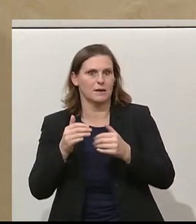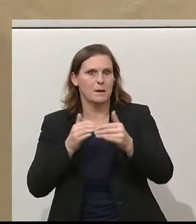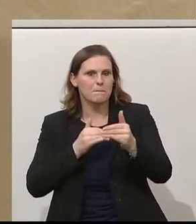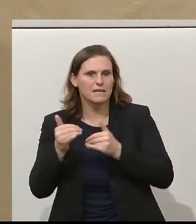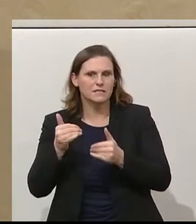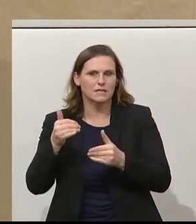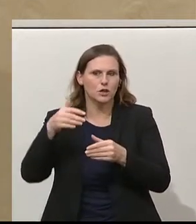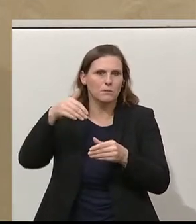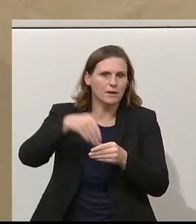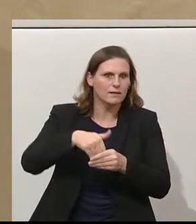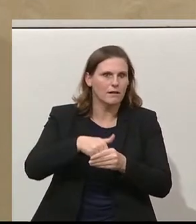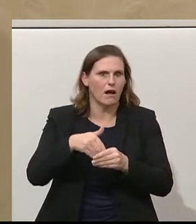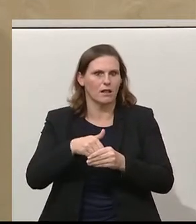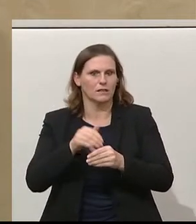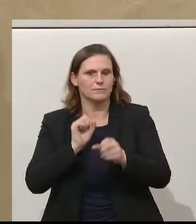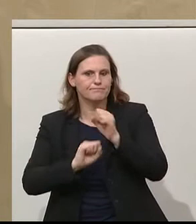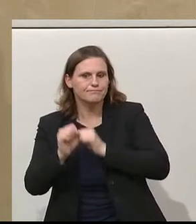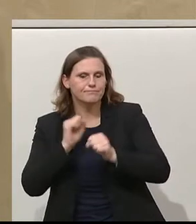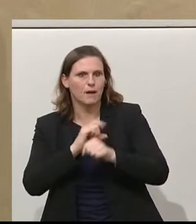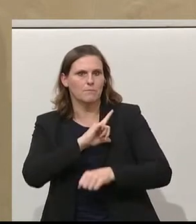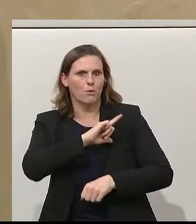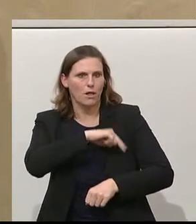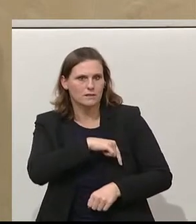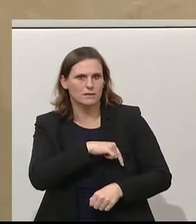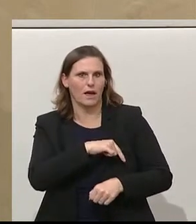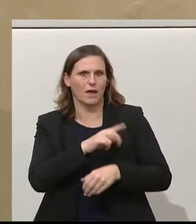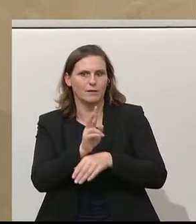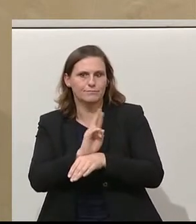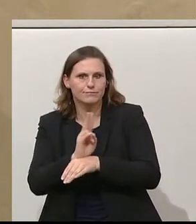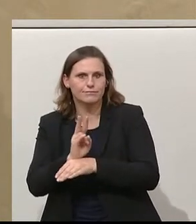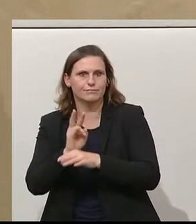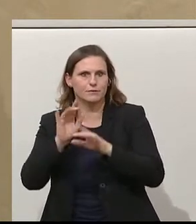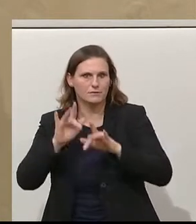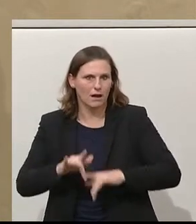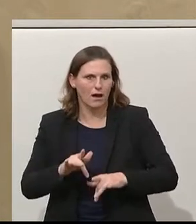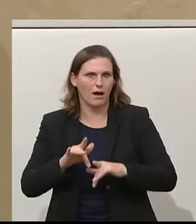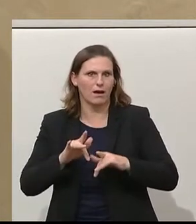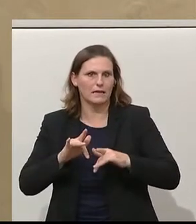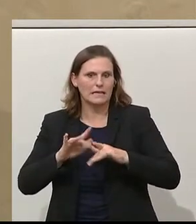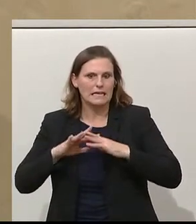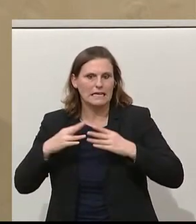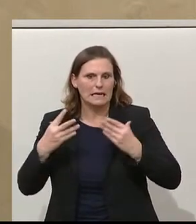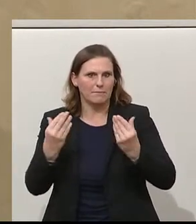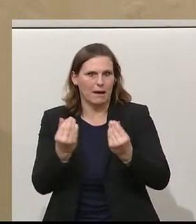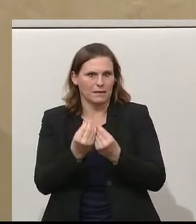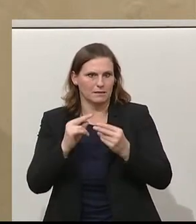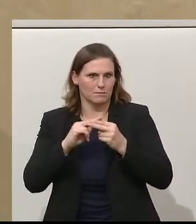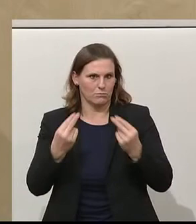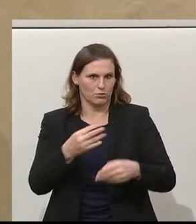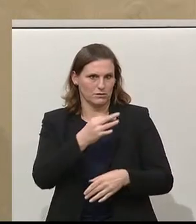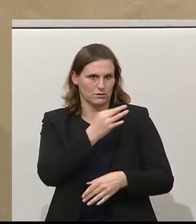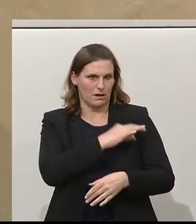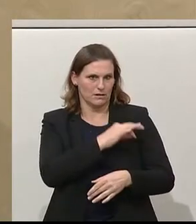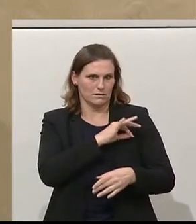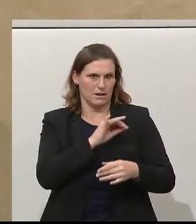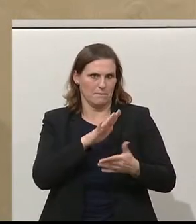die Streitkräfte und die Polizei unter sich vereint haben, gemeinsam mit dem Bundeskanzler bei